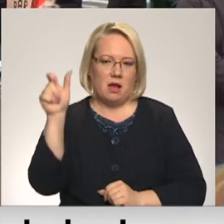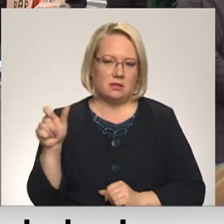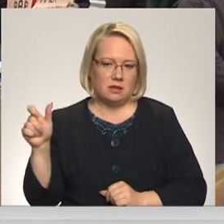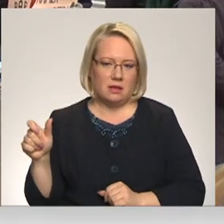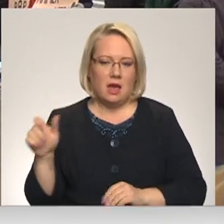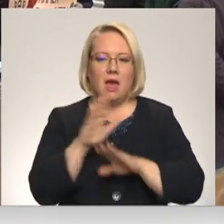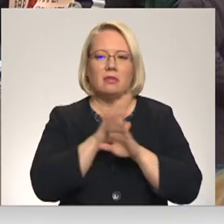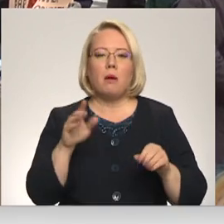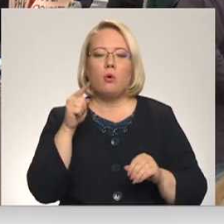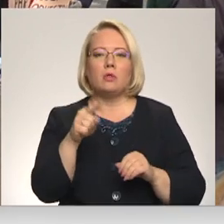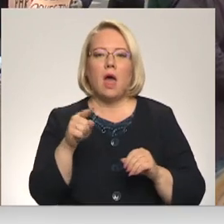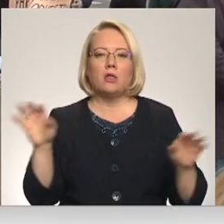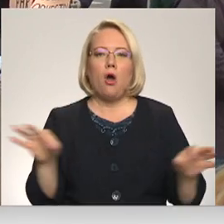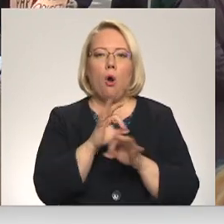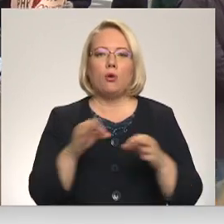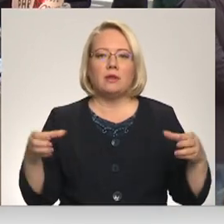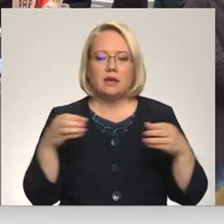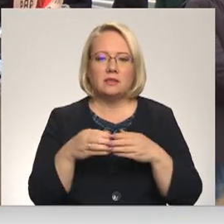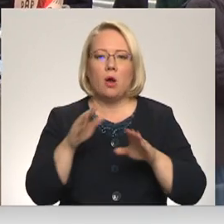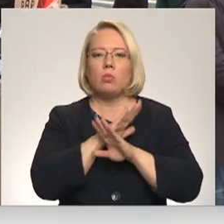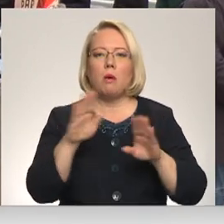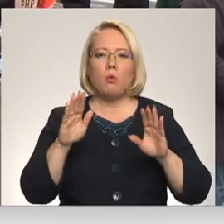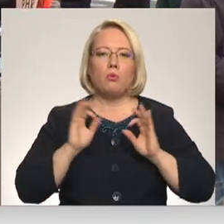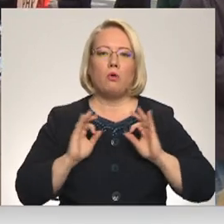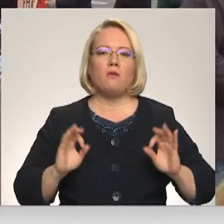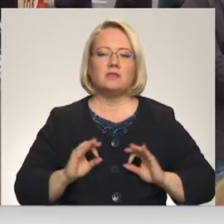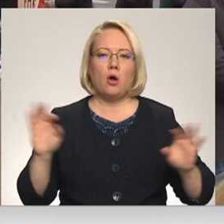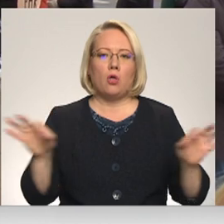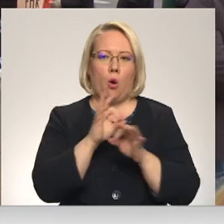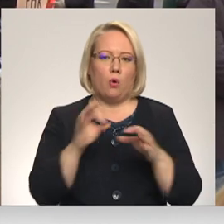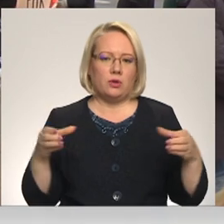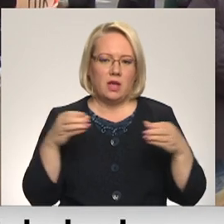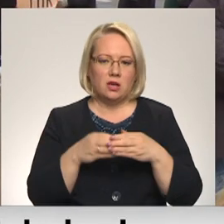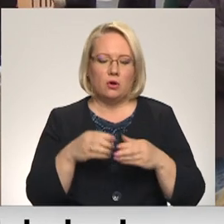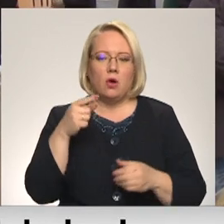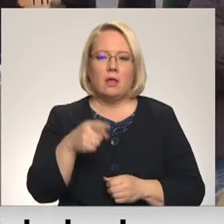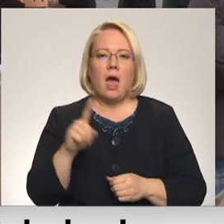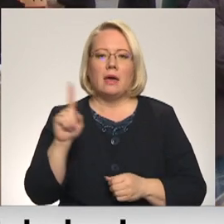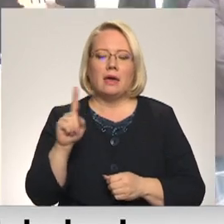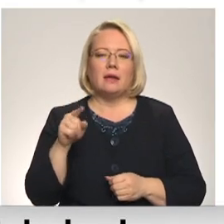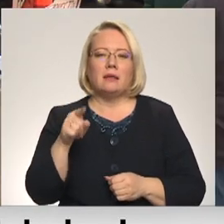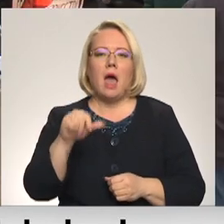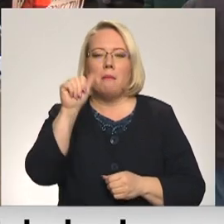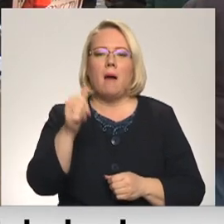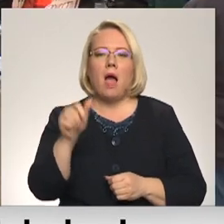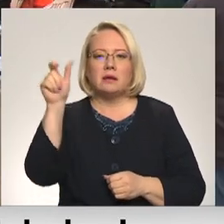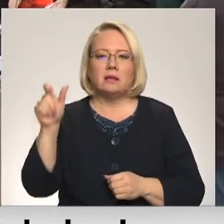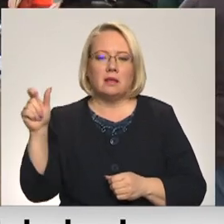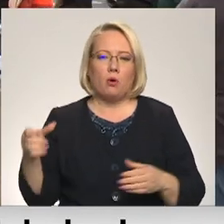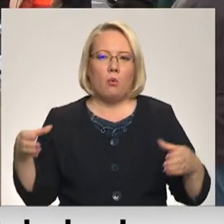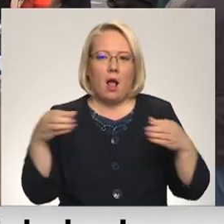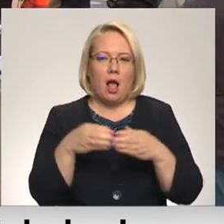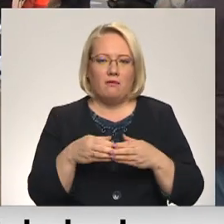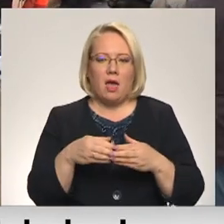šādu orčestru, nebūtu jau to profesionālu orčestru, jo tā jau ir tā mākslinie kalve. Tā kā es